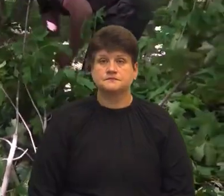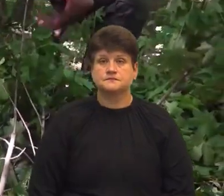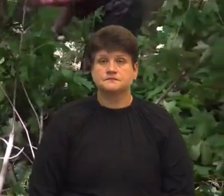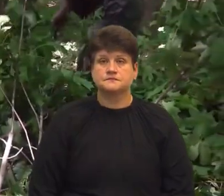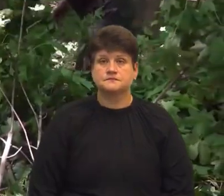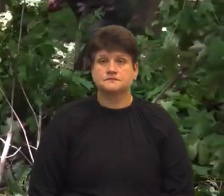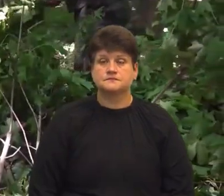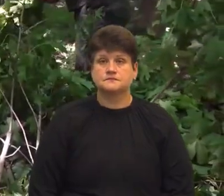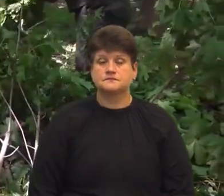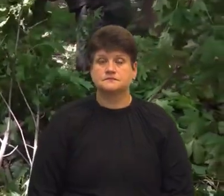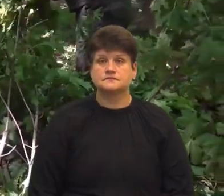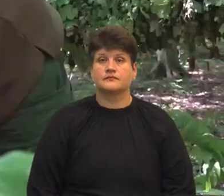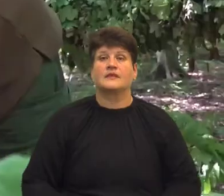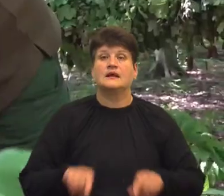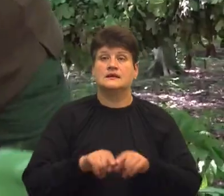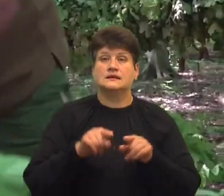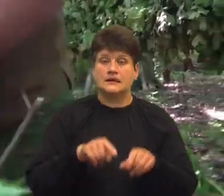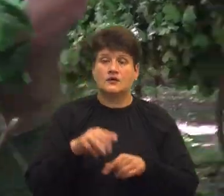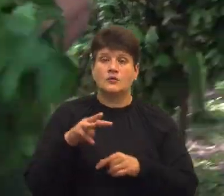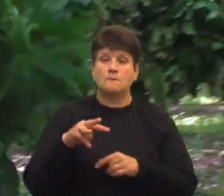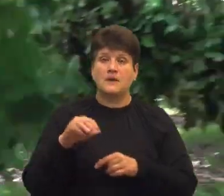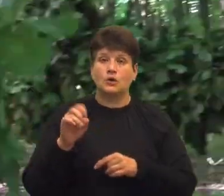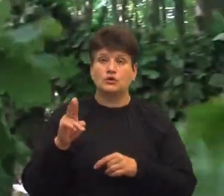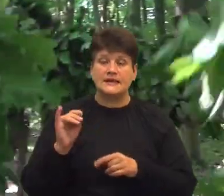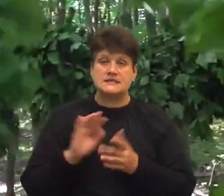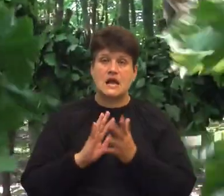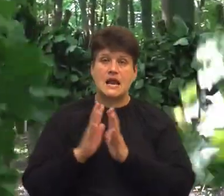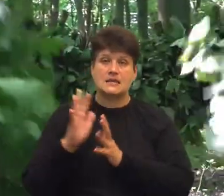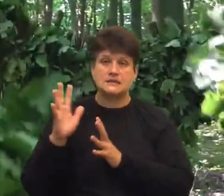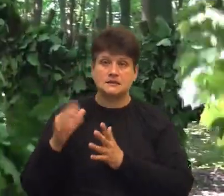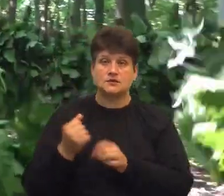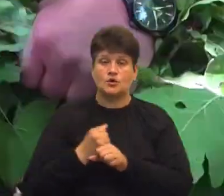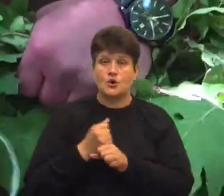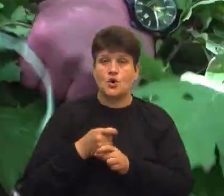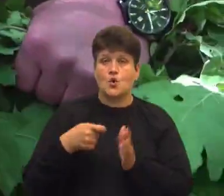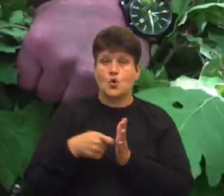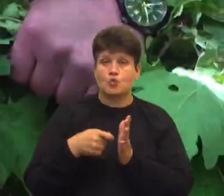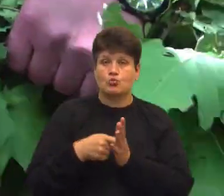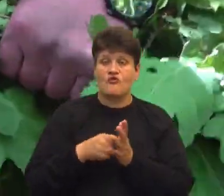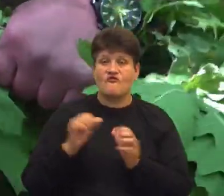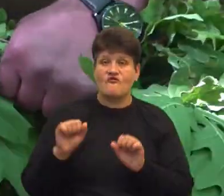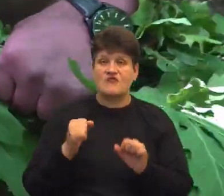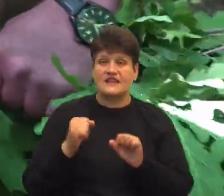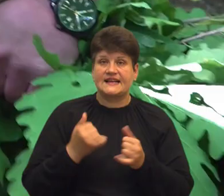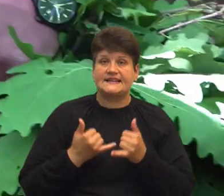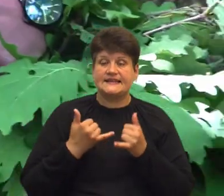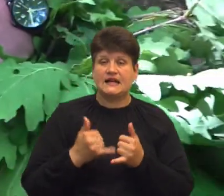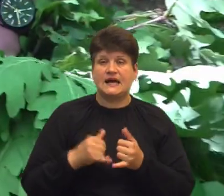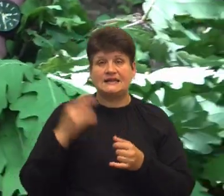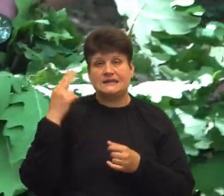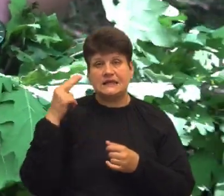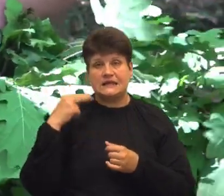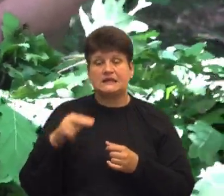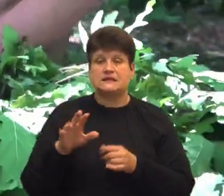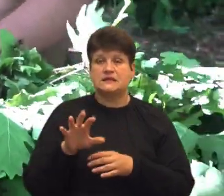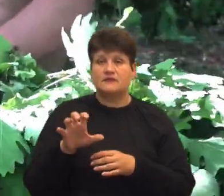Так у Миколунецькому лісництві заготовляють кормові віники для диких тварин Для цього з дерев зрізають гілки та зв